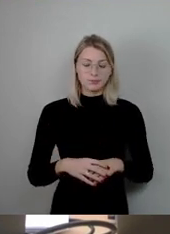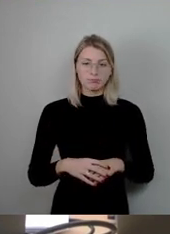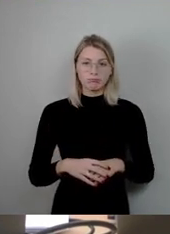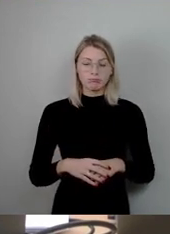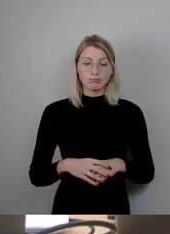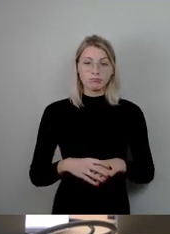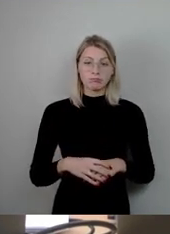erkündige ich die... ... ... ... Vielen